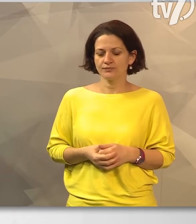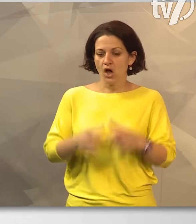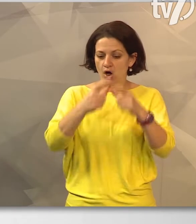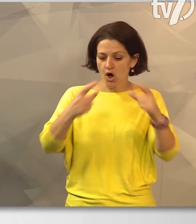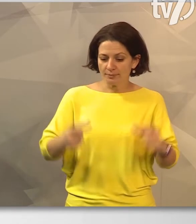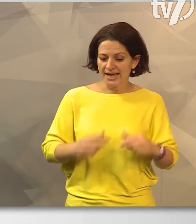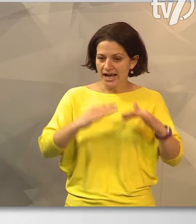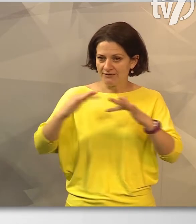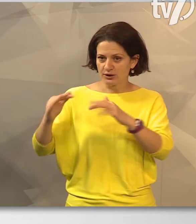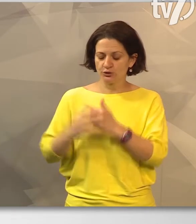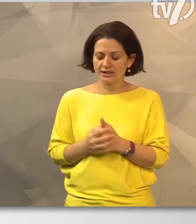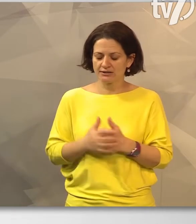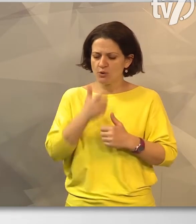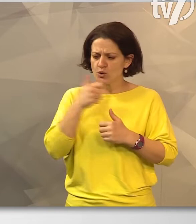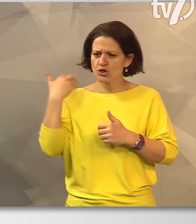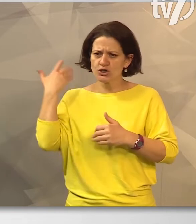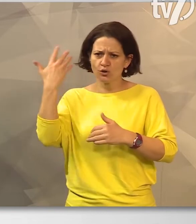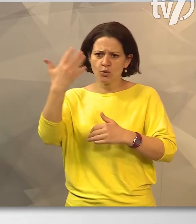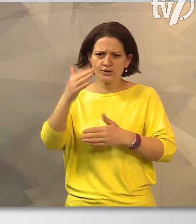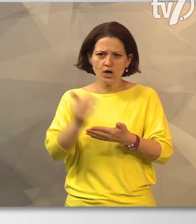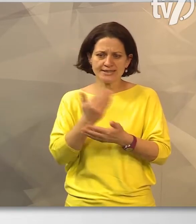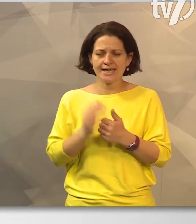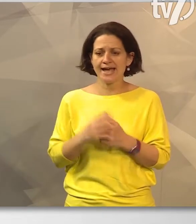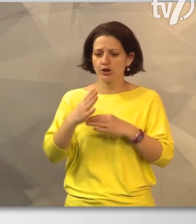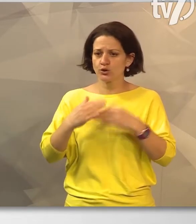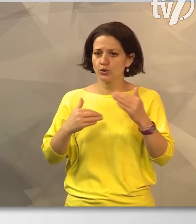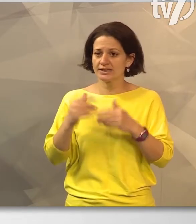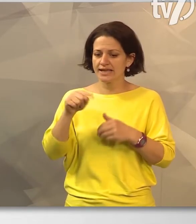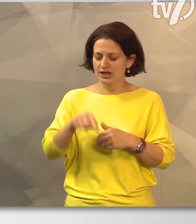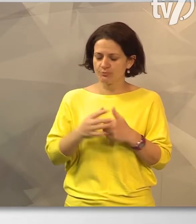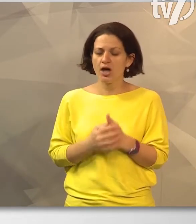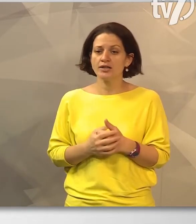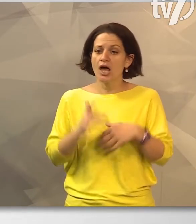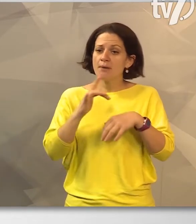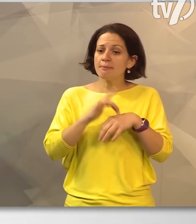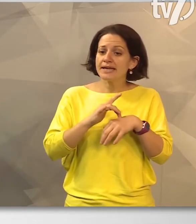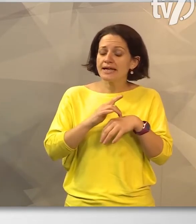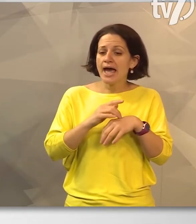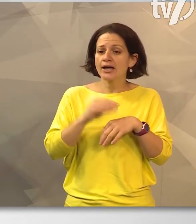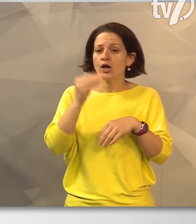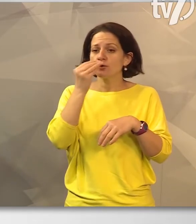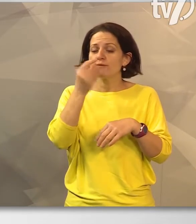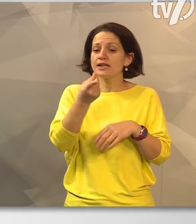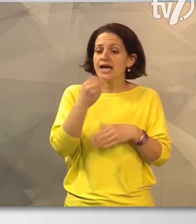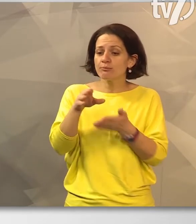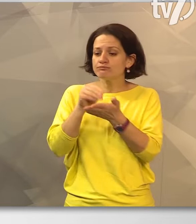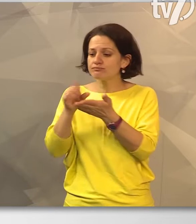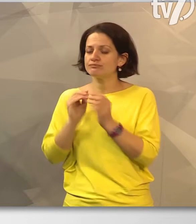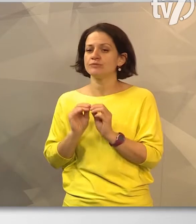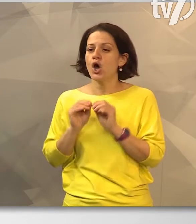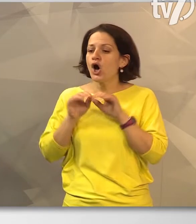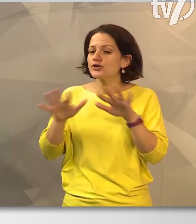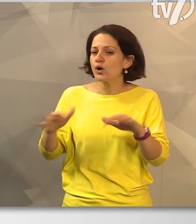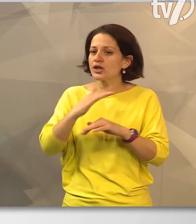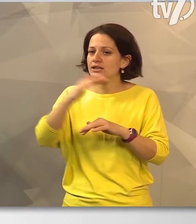A kaptárak levegőjét már ős idők óta használják a gyógyításban, hiszen a méhek által gyűjtött növényekből számos